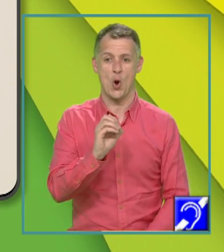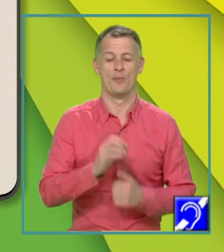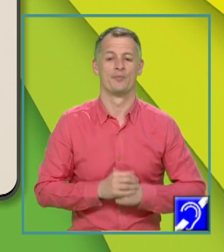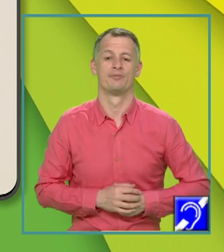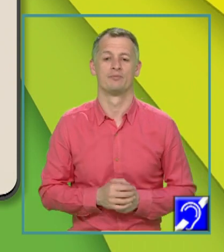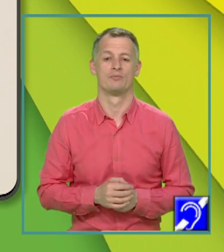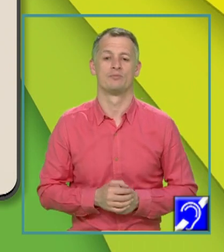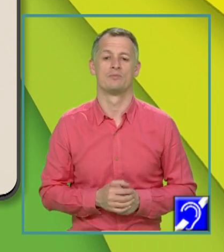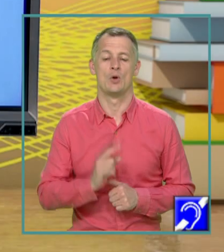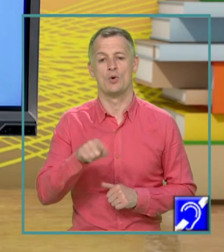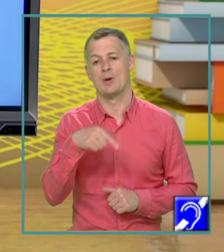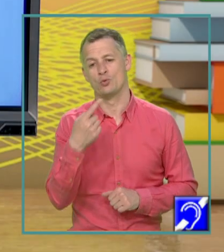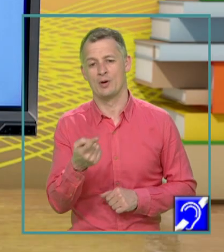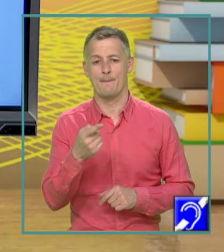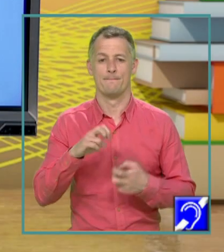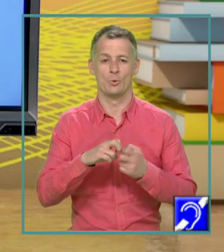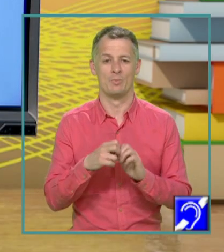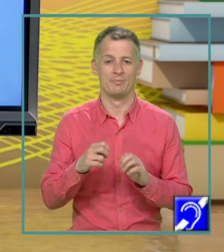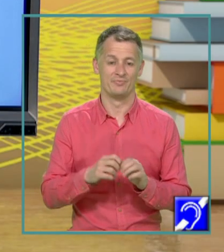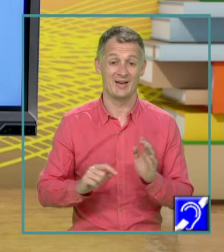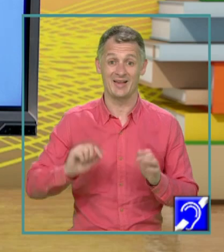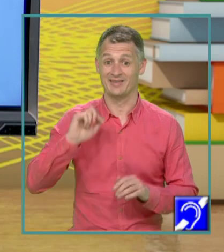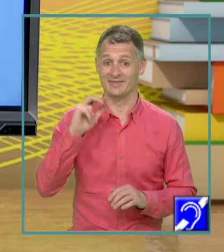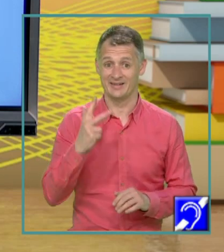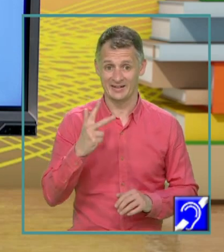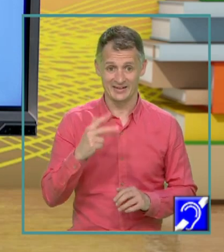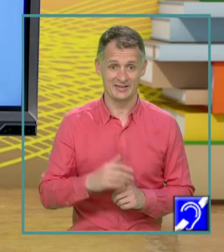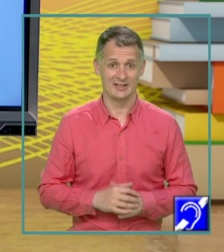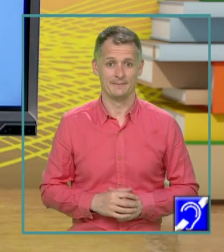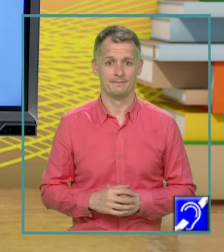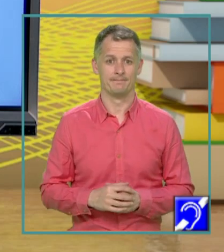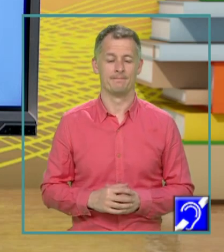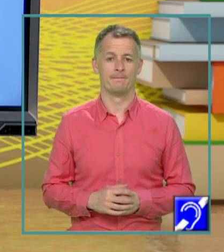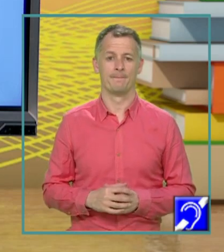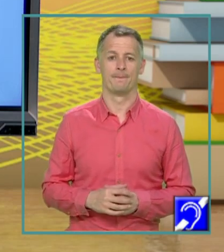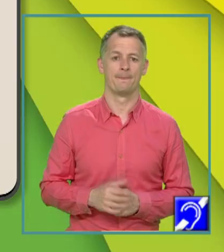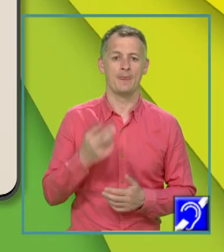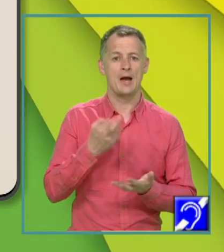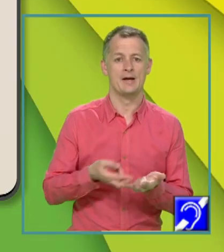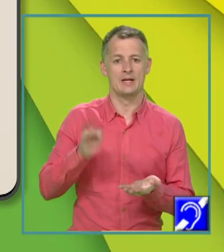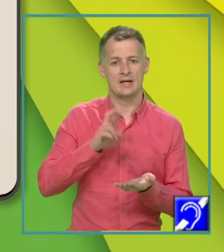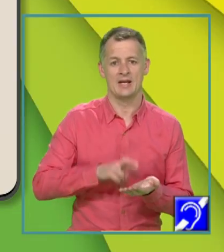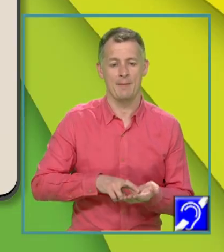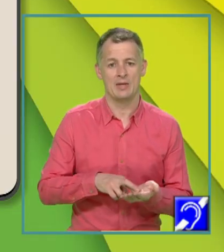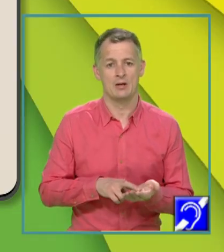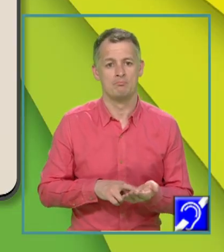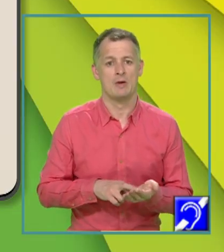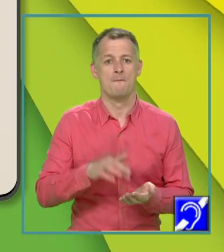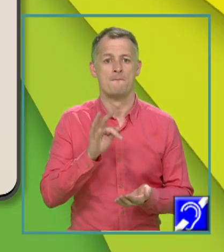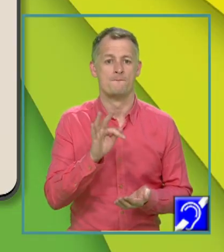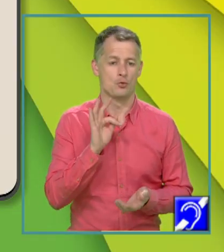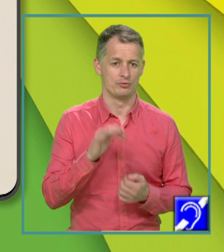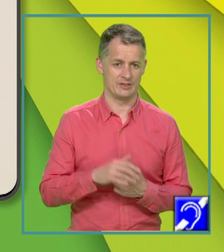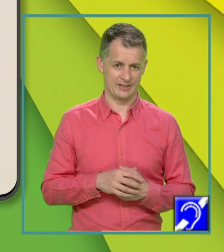trece la problema următoare, problema 3. La problema 3 vom recapitula funcții și anume,